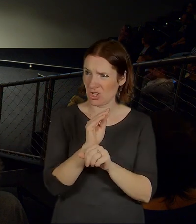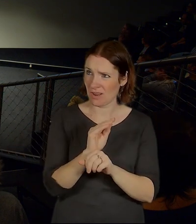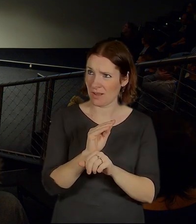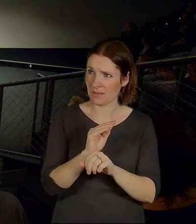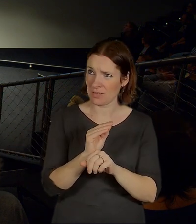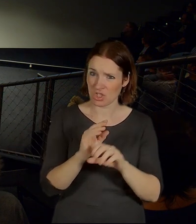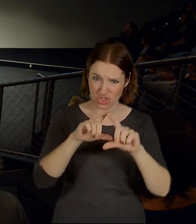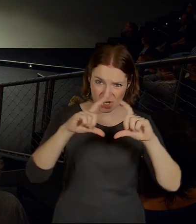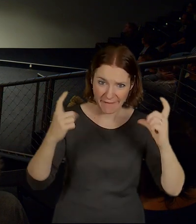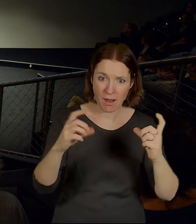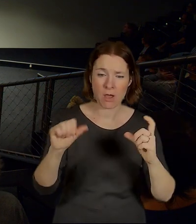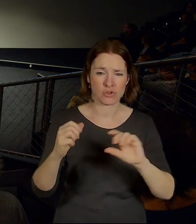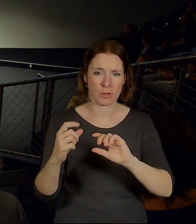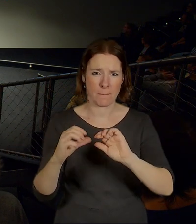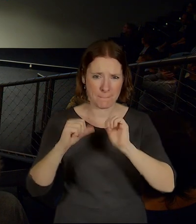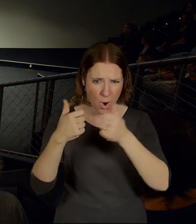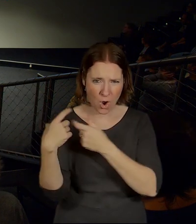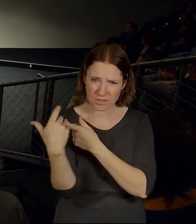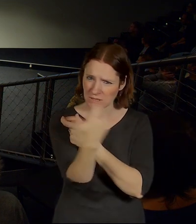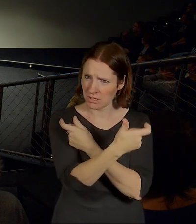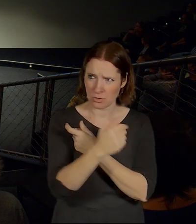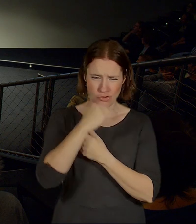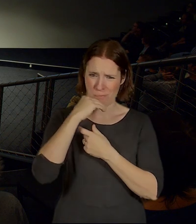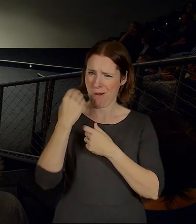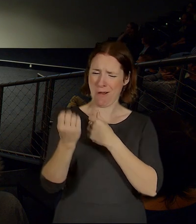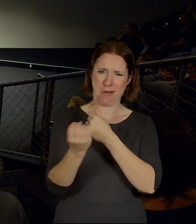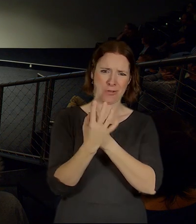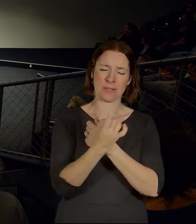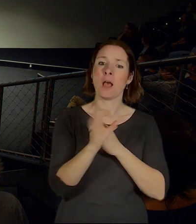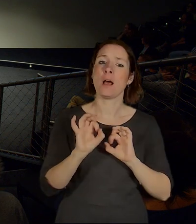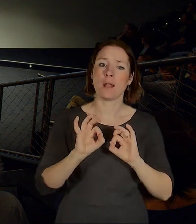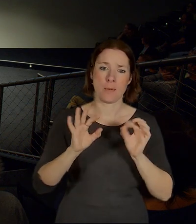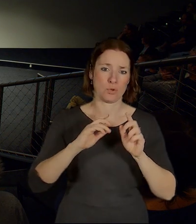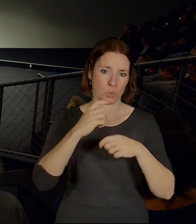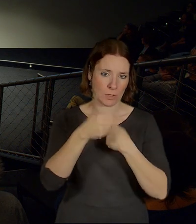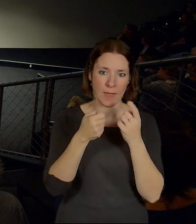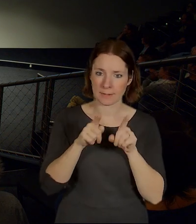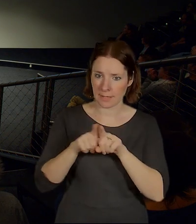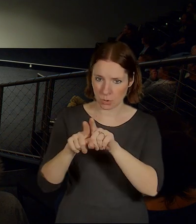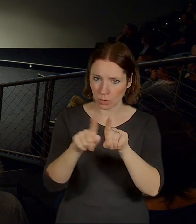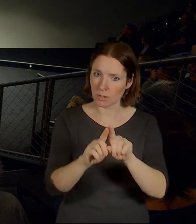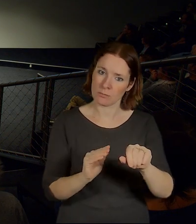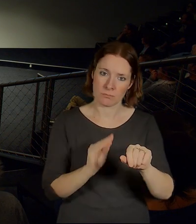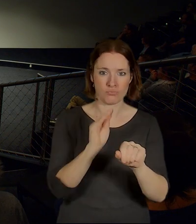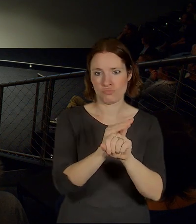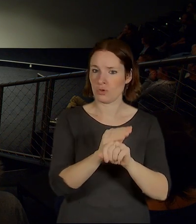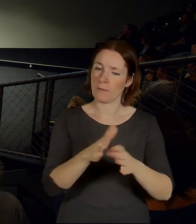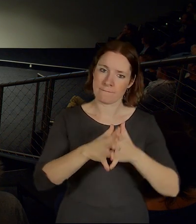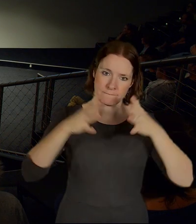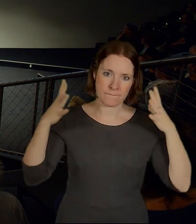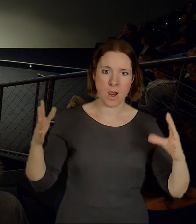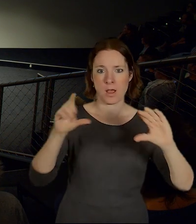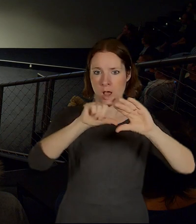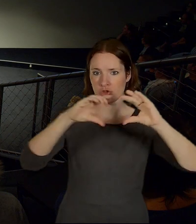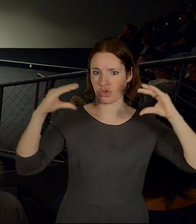Tak jsme začali se ptát, nebylo by dobrý to sjednotit a mít jednu střechu pro celý ten prostor.